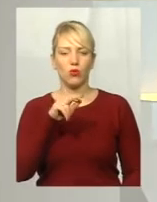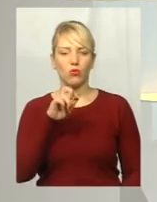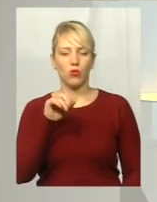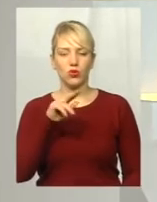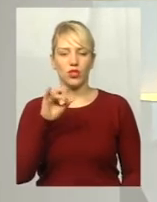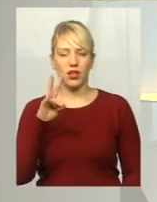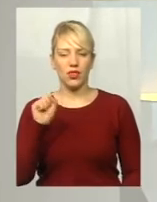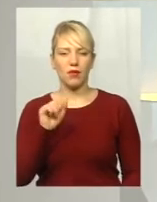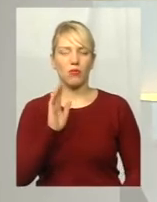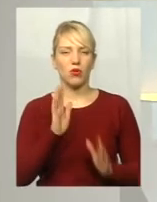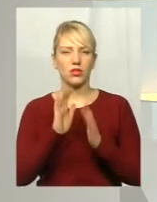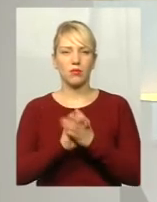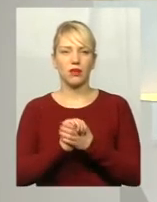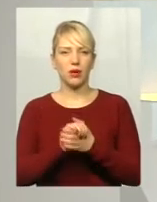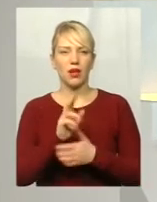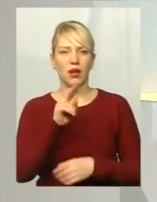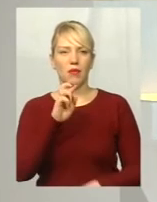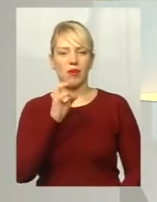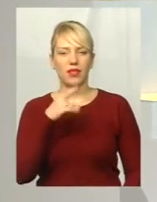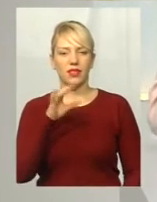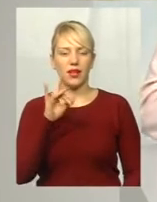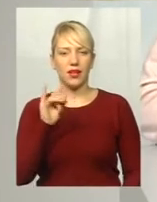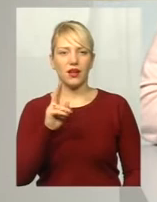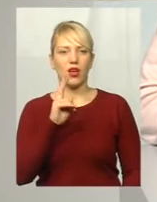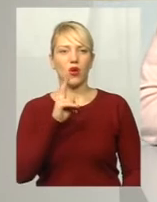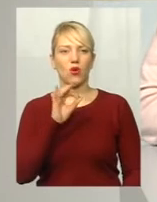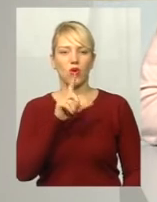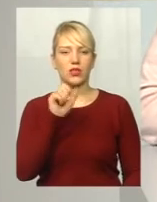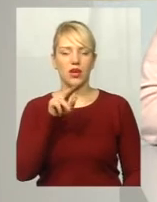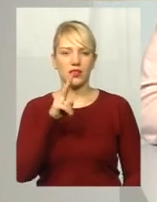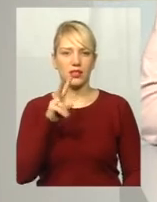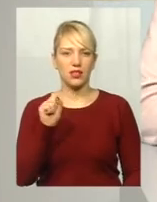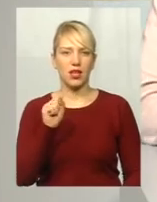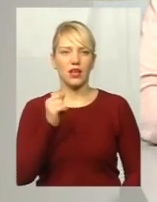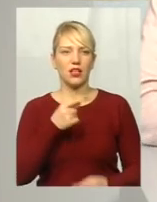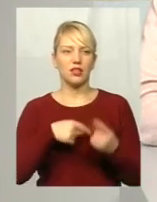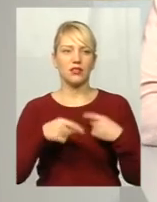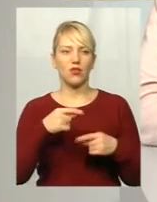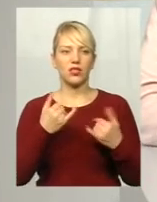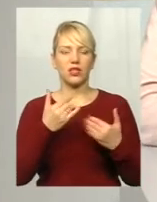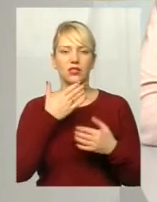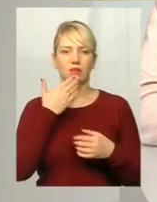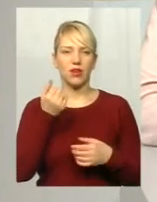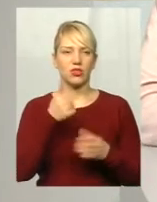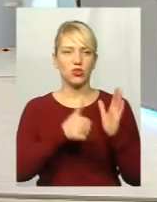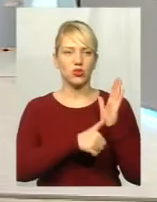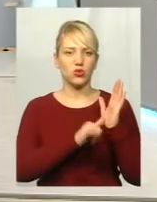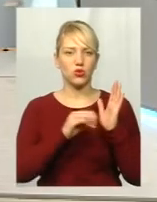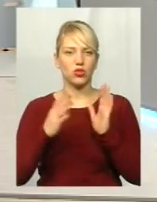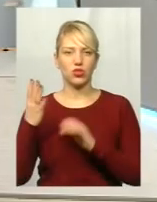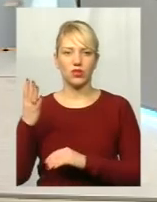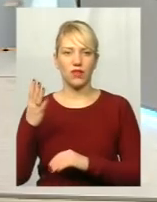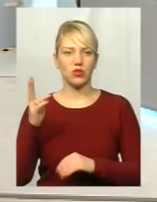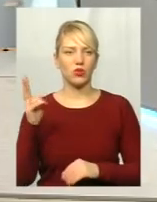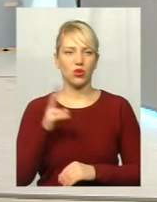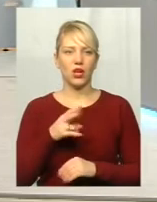проспект Миру, Бандери, Кам'янецько, Куприна, Козацько, Болбочанна, зворотній напрямок, той же самий. Тобто зараз немає 6-го і 4-го тролейбусного маршруту. Цих